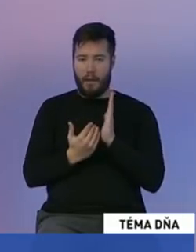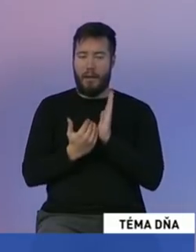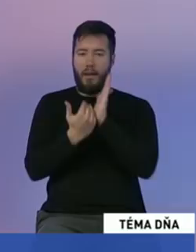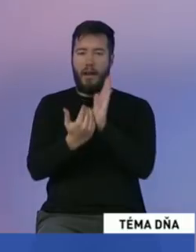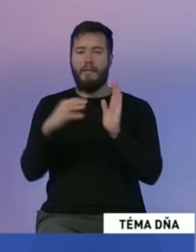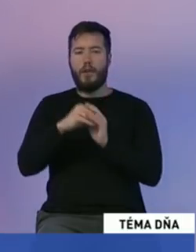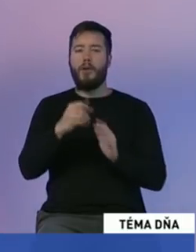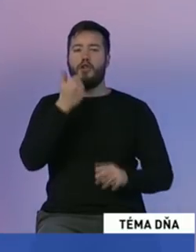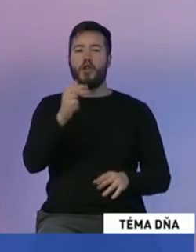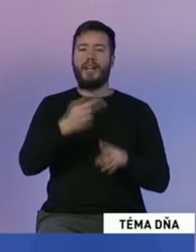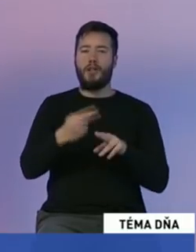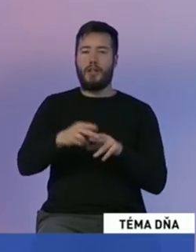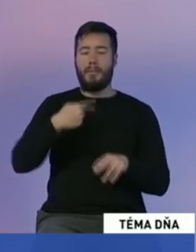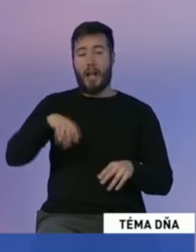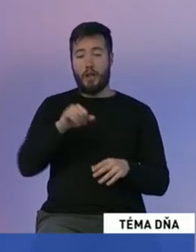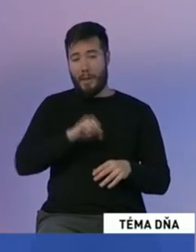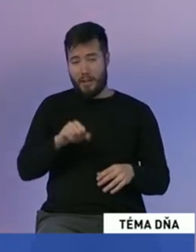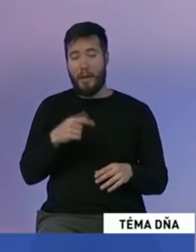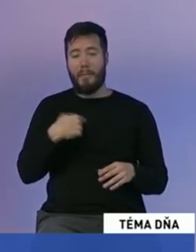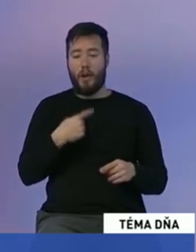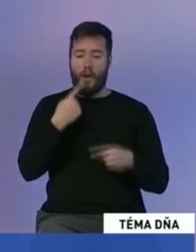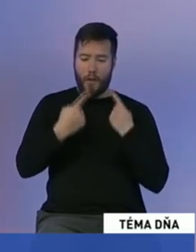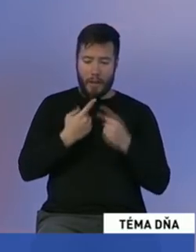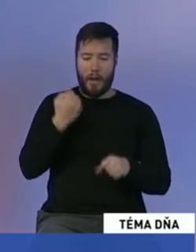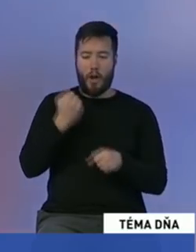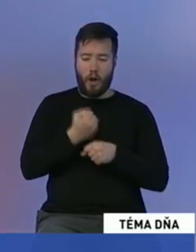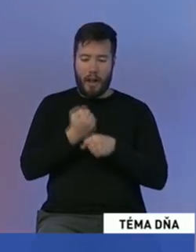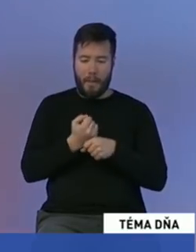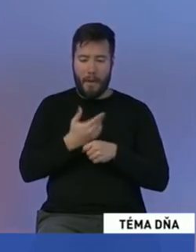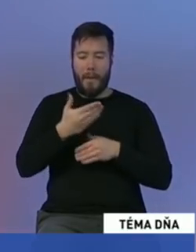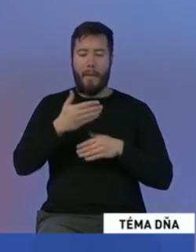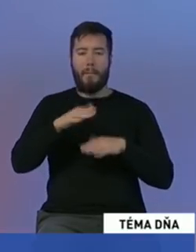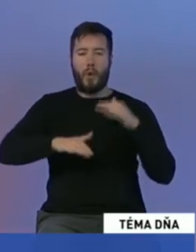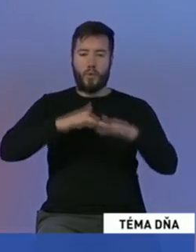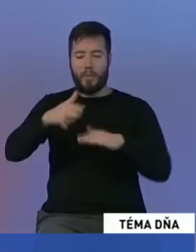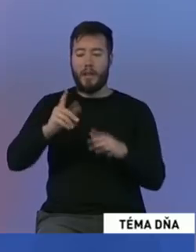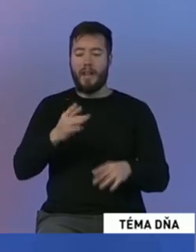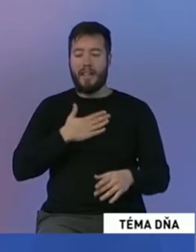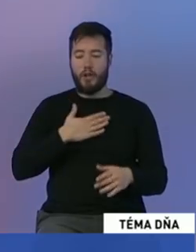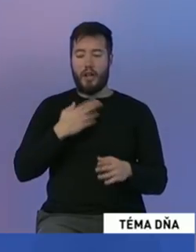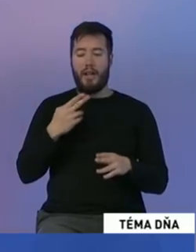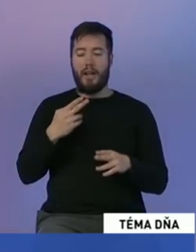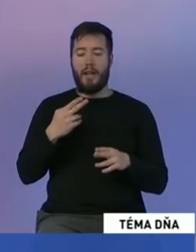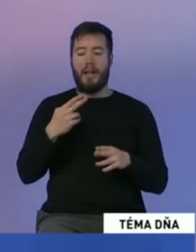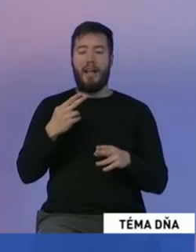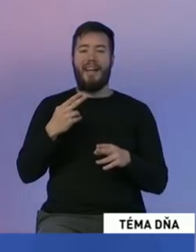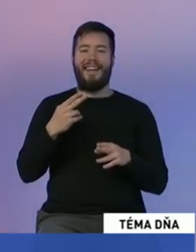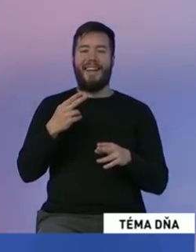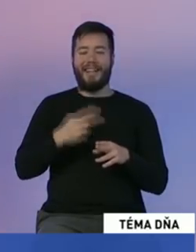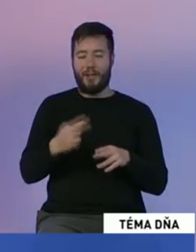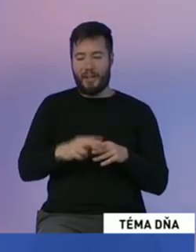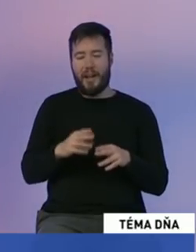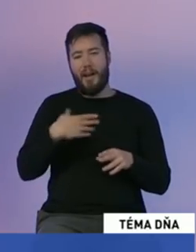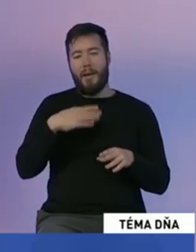Hovoríme o tom, konáme, postupne z toho našho, z tých našich riešení si postupne odfajkávame.